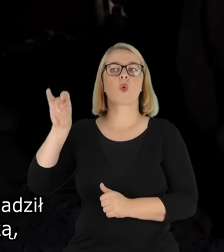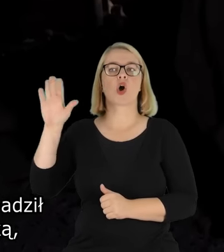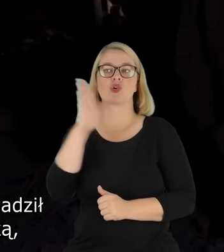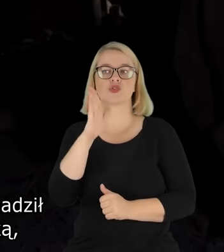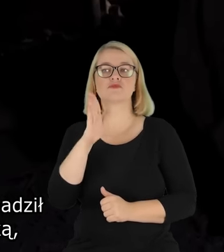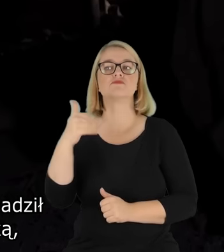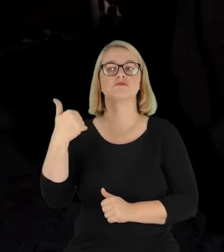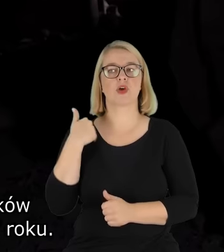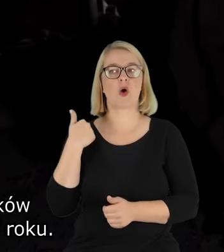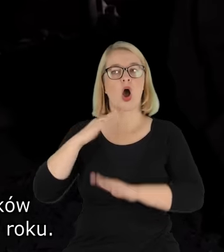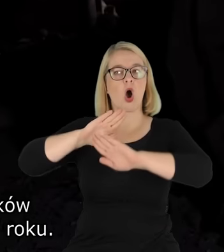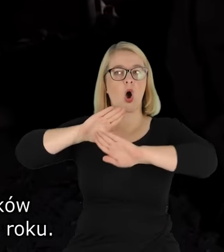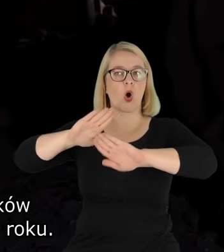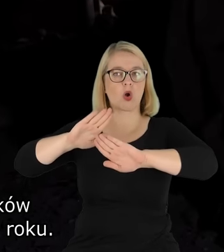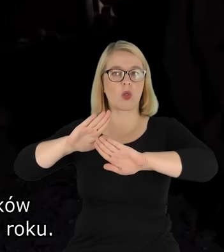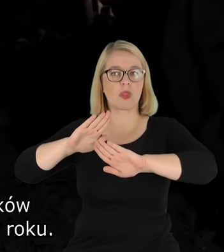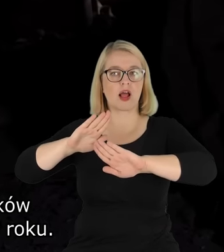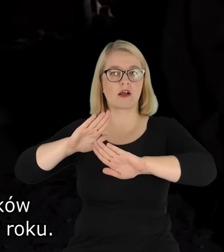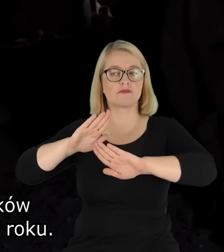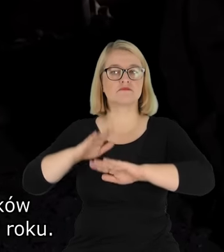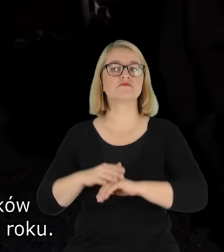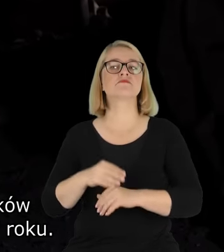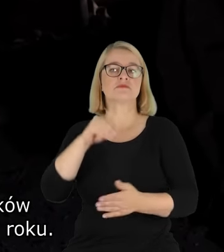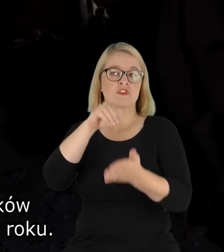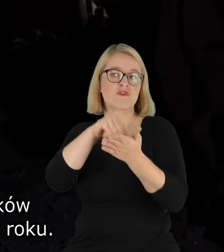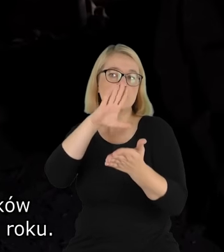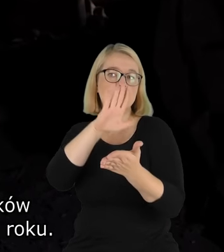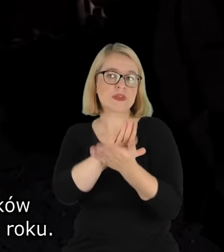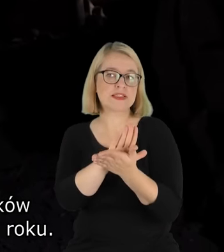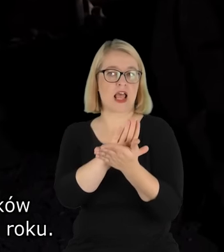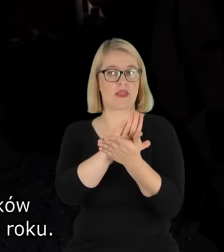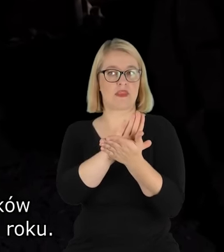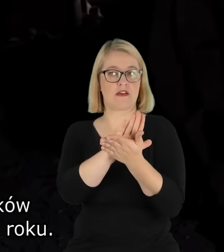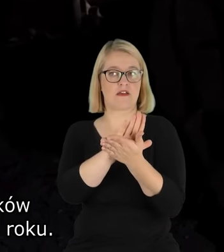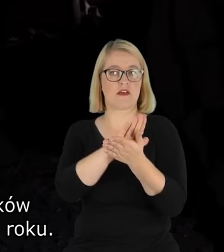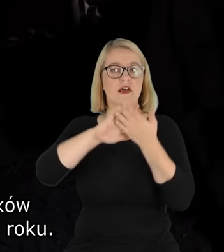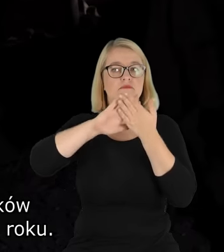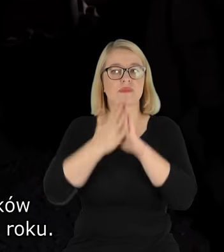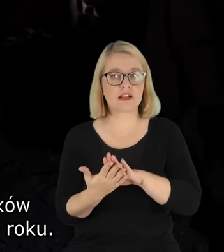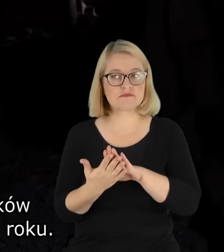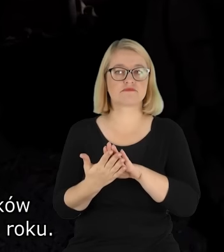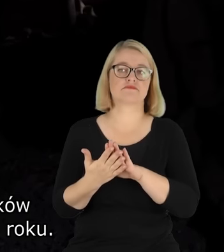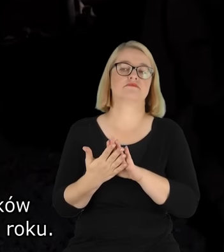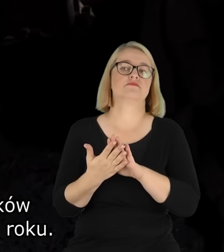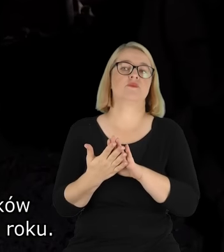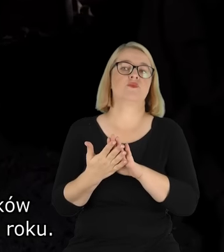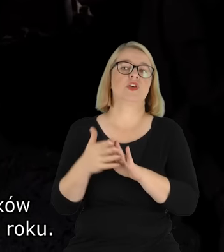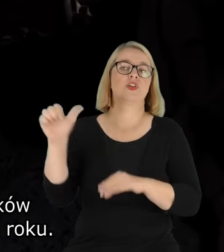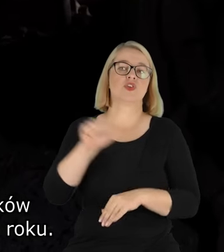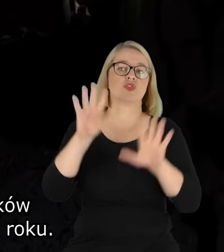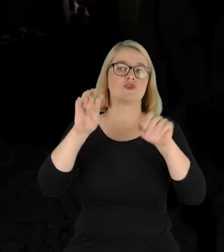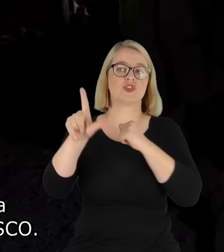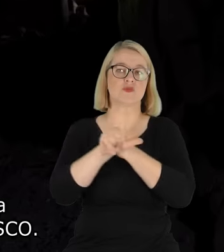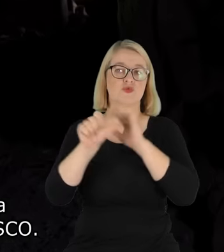ochroną konserwatorską, czyli do wpisania do rejestru zabytków wyrobisk kopalni w Jeliczce w 1976